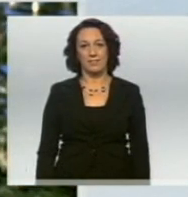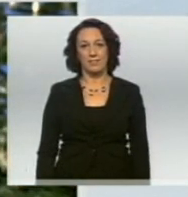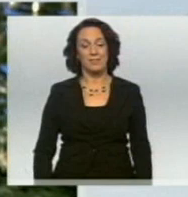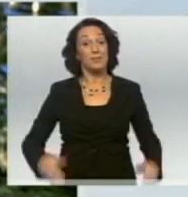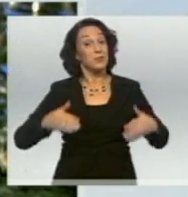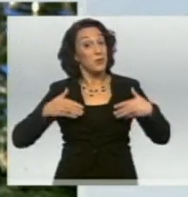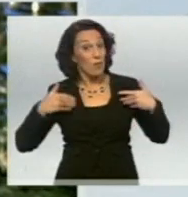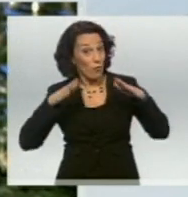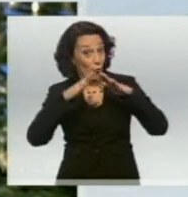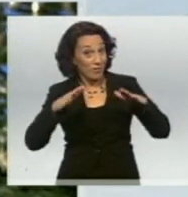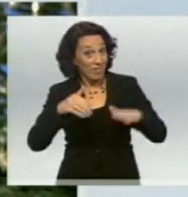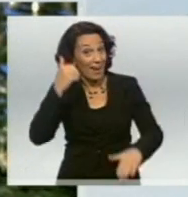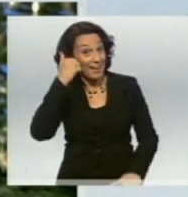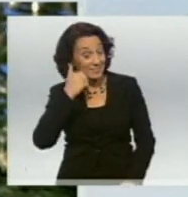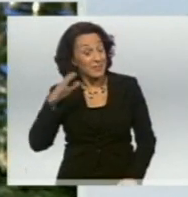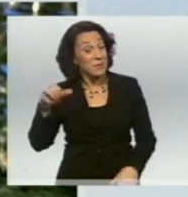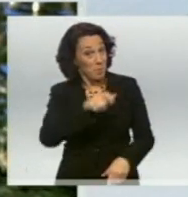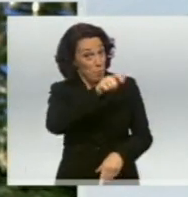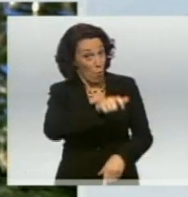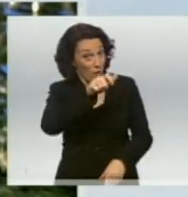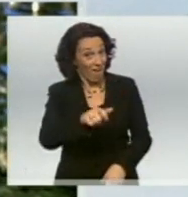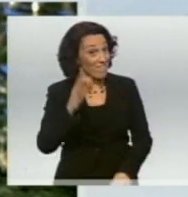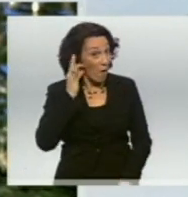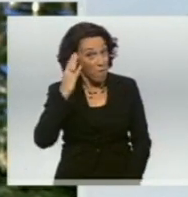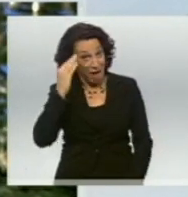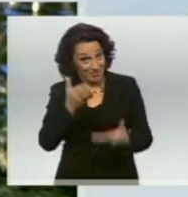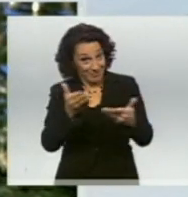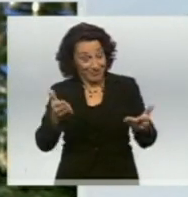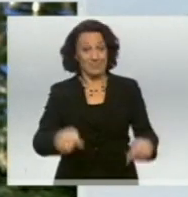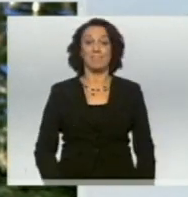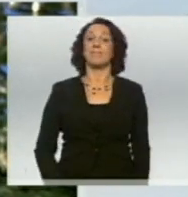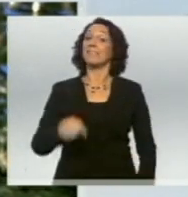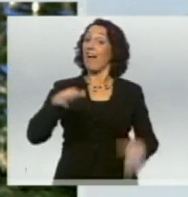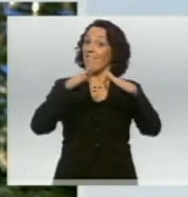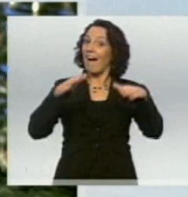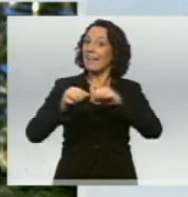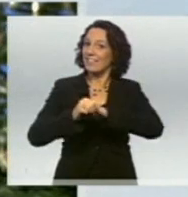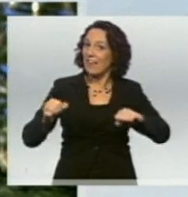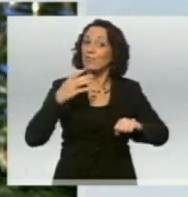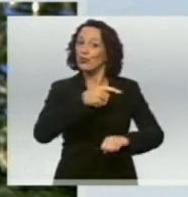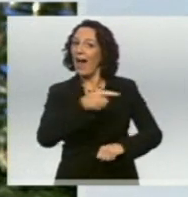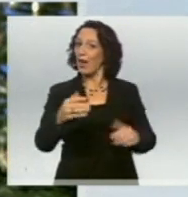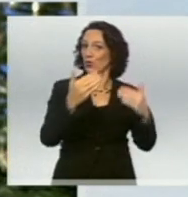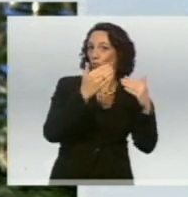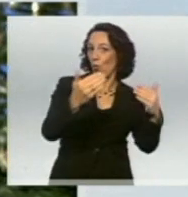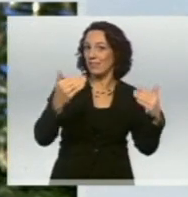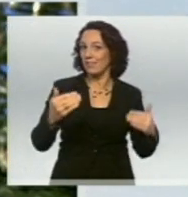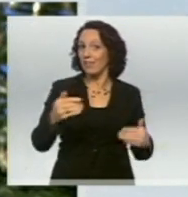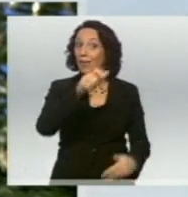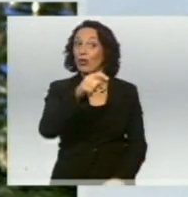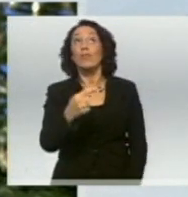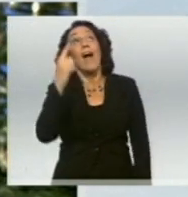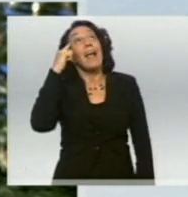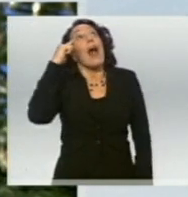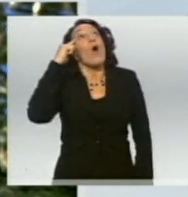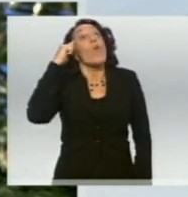Fröhliche Weihnachten, liebe Mitbürgerinnen und Mitbürger. An diesem Weihnachtsfest grüße ich Sie alle. Die Gläubigen, die heute der